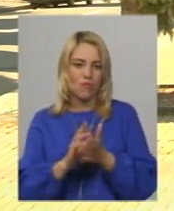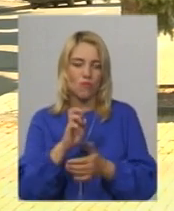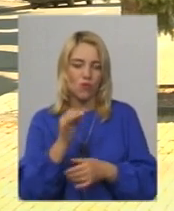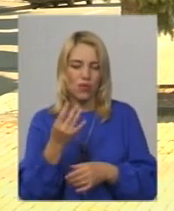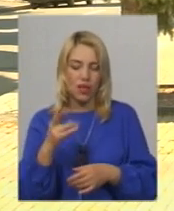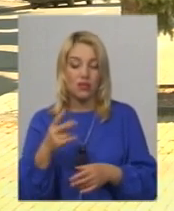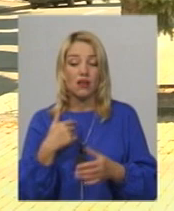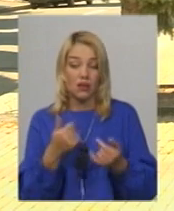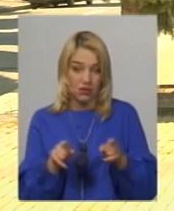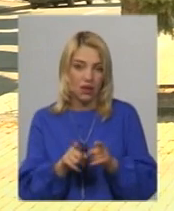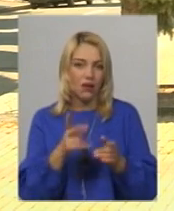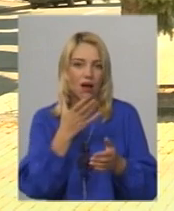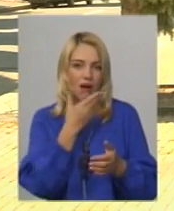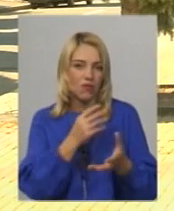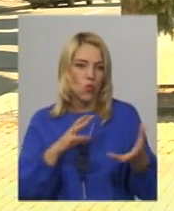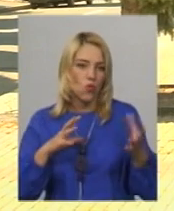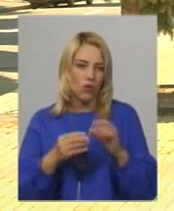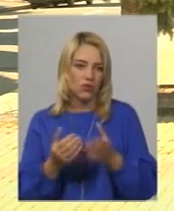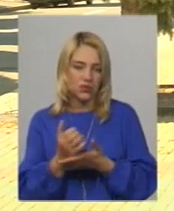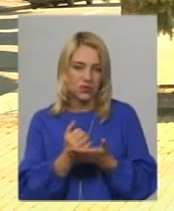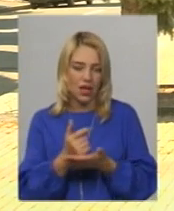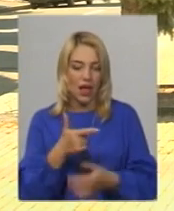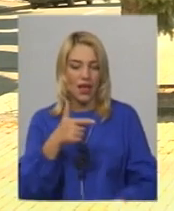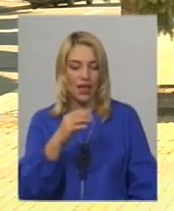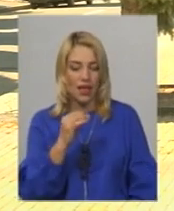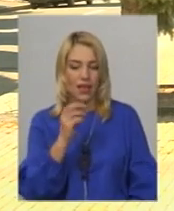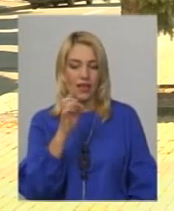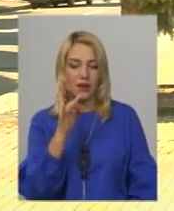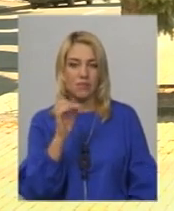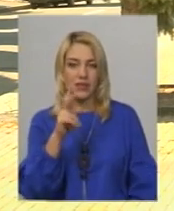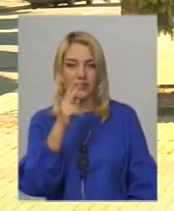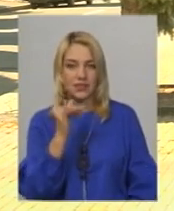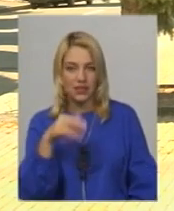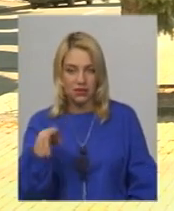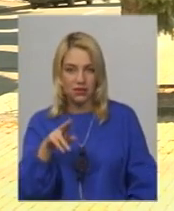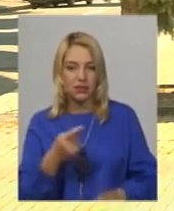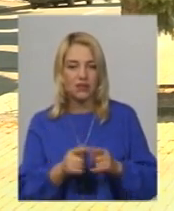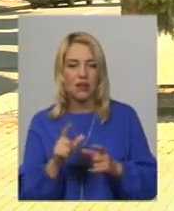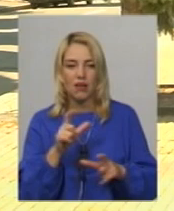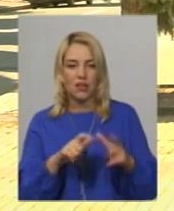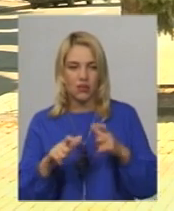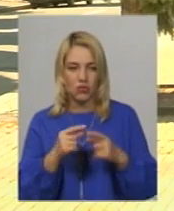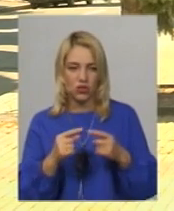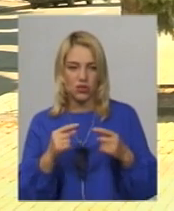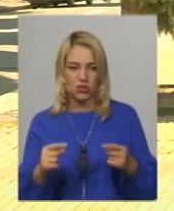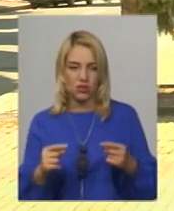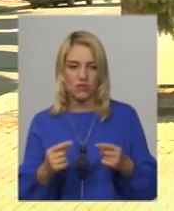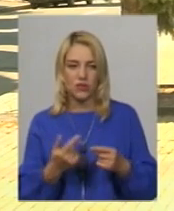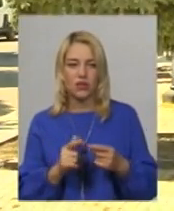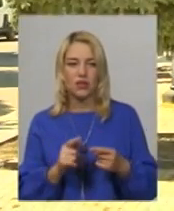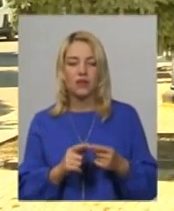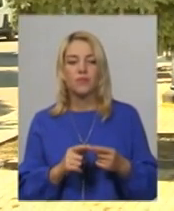результат, як гербіциди. Гербіциди – це хімічна речовина, вона абсолютно не дружна до навколишнього